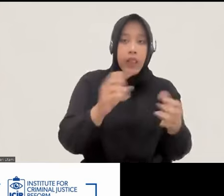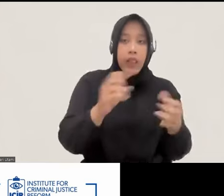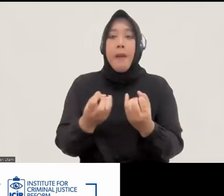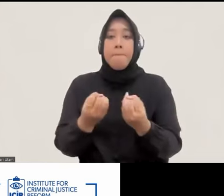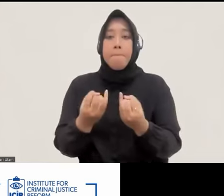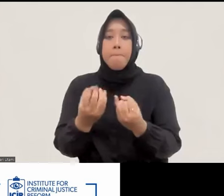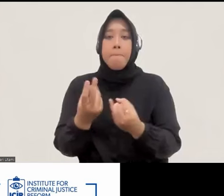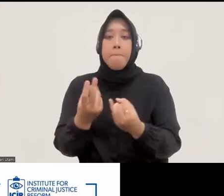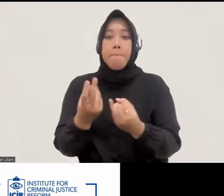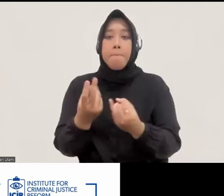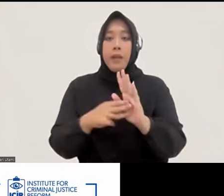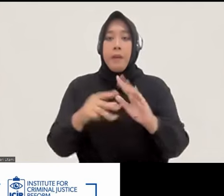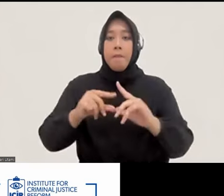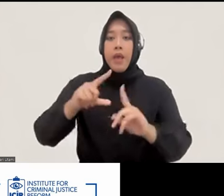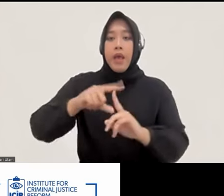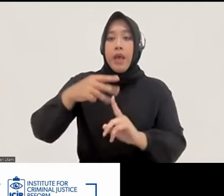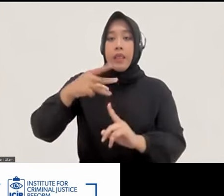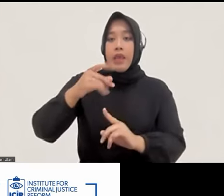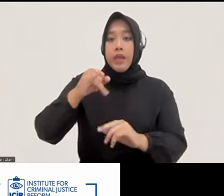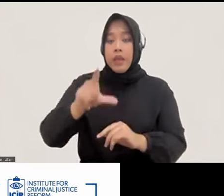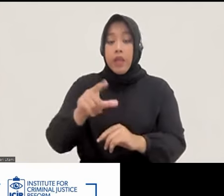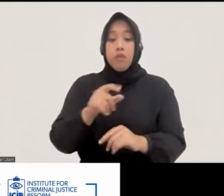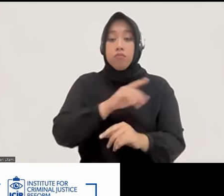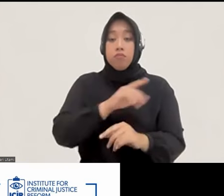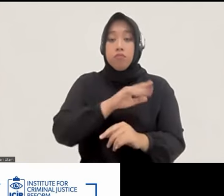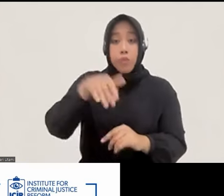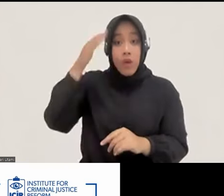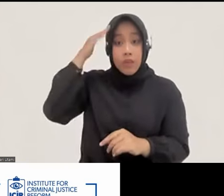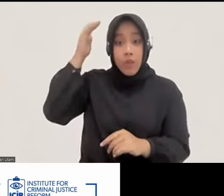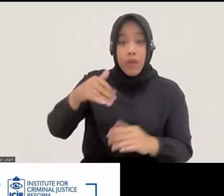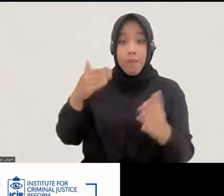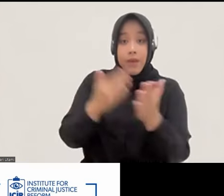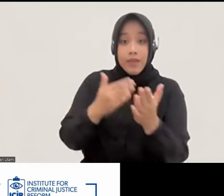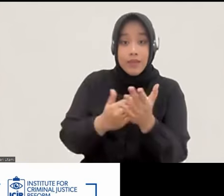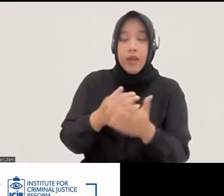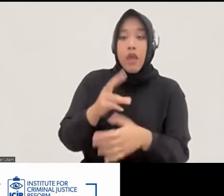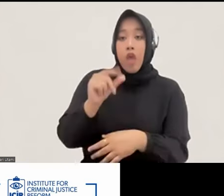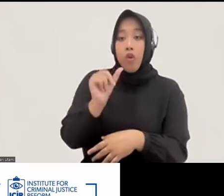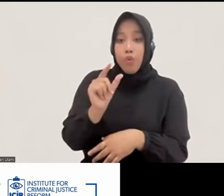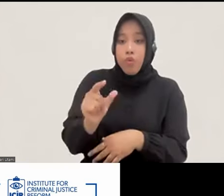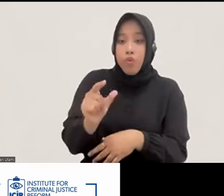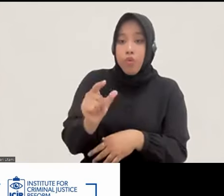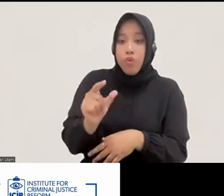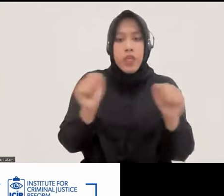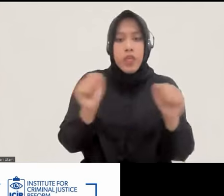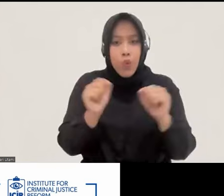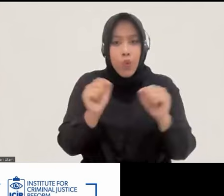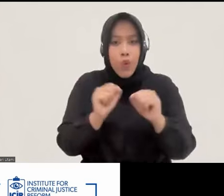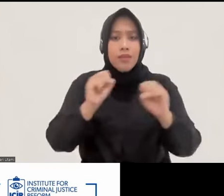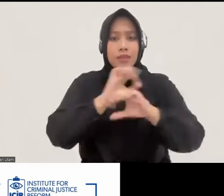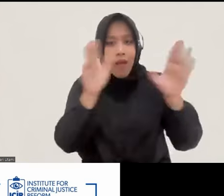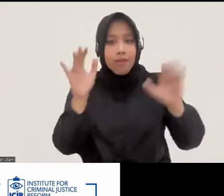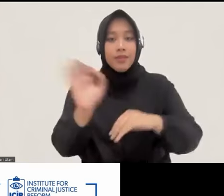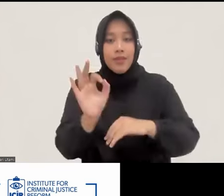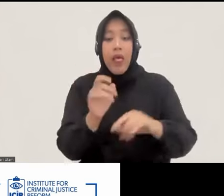Kalau formil tadi, kita sama-sama tahu bahwa proses pembahasan RUU Polri ini tidak ada urgensi yang jelas, tapi dilakukan secara